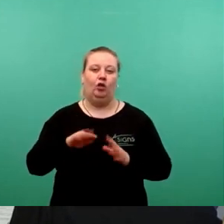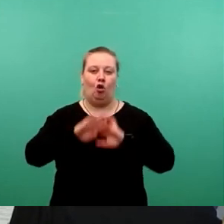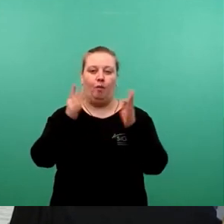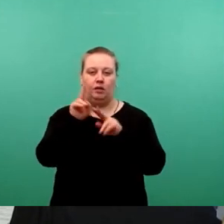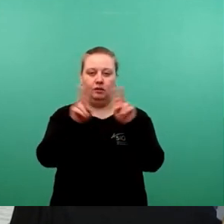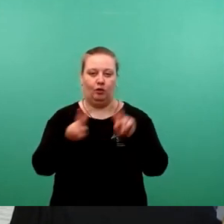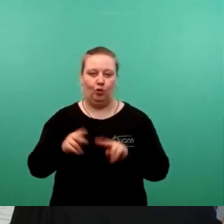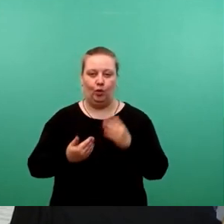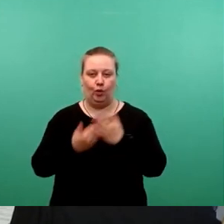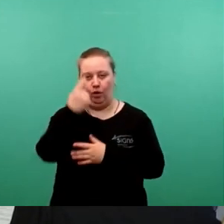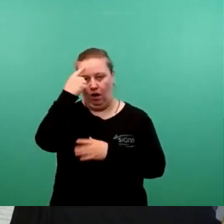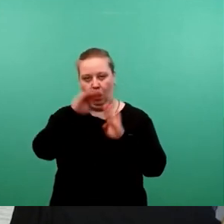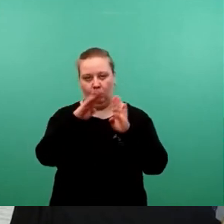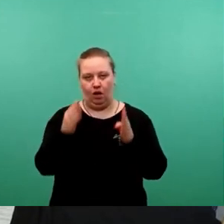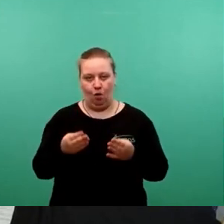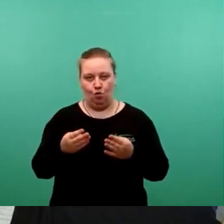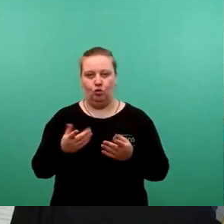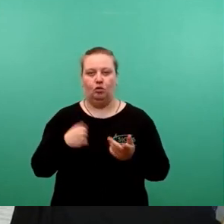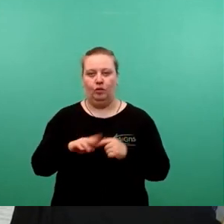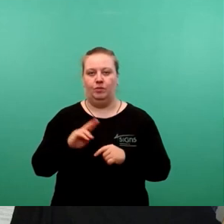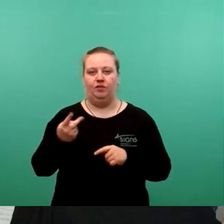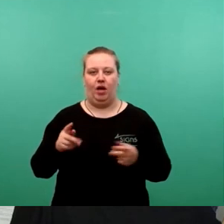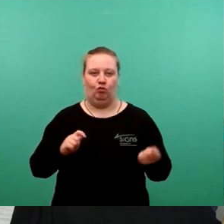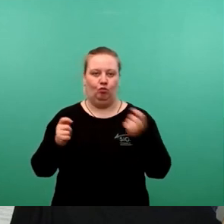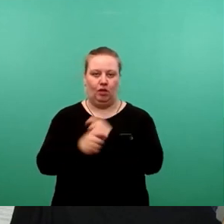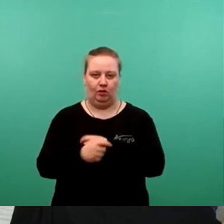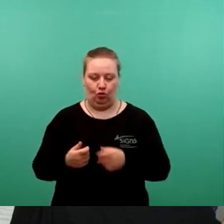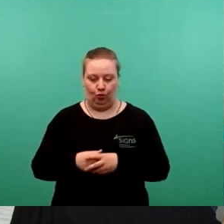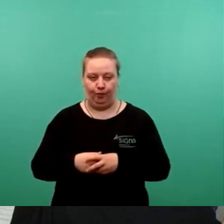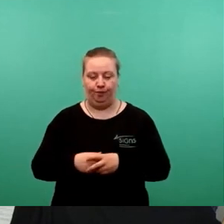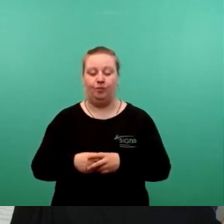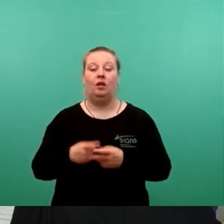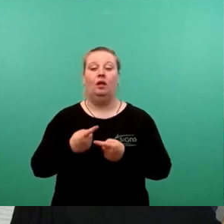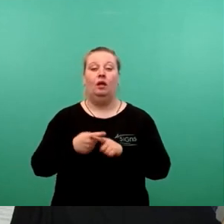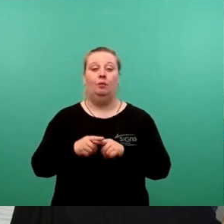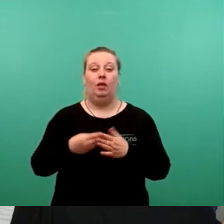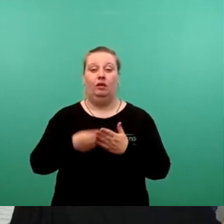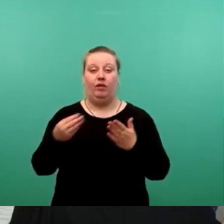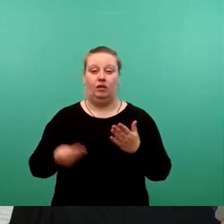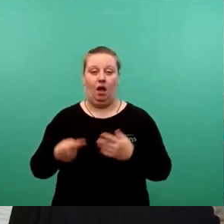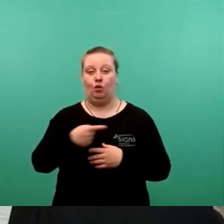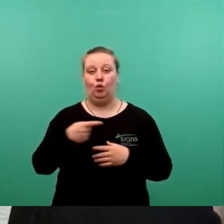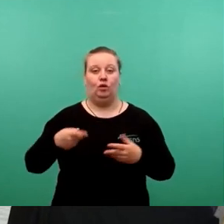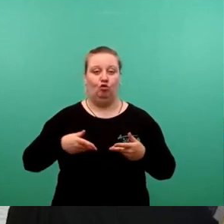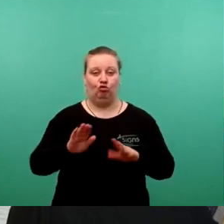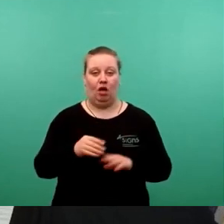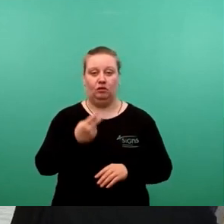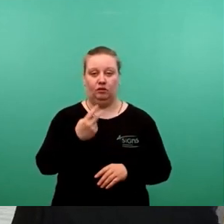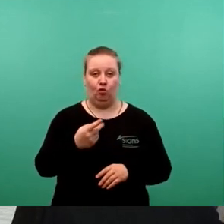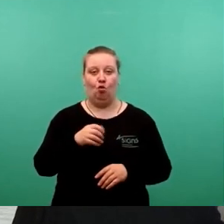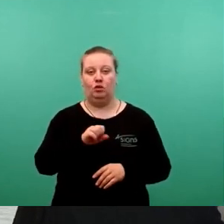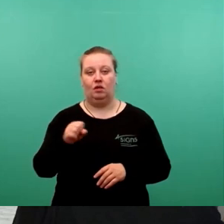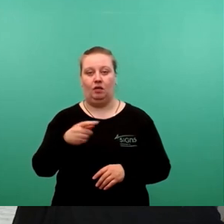Rathauses und zweiten Realisierungsabschnitt. Die Mietverträge des Standorts Grunauer Straße 2, St. Petersburger Straße